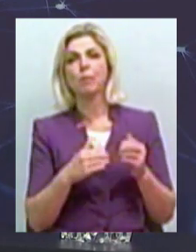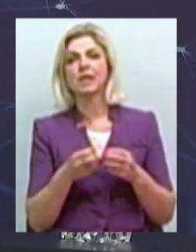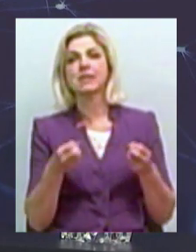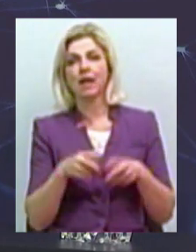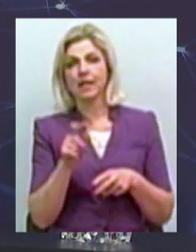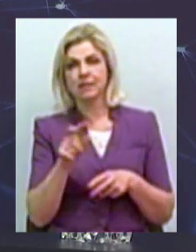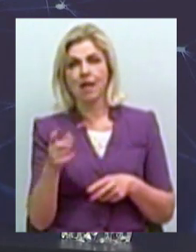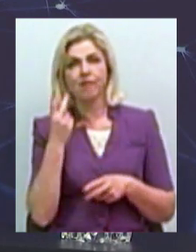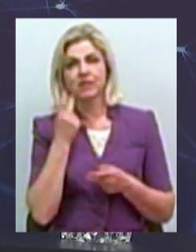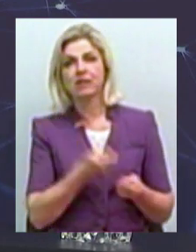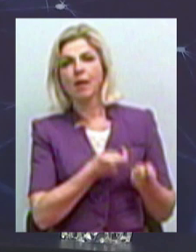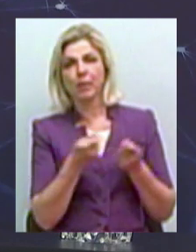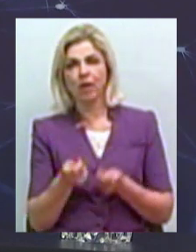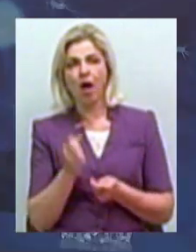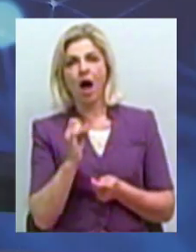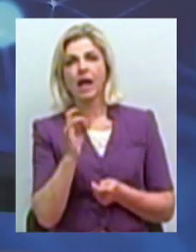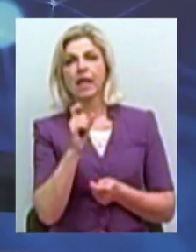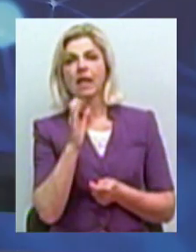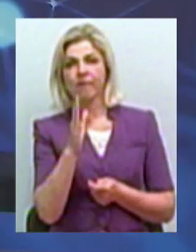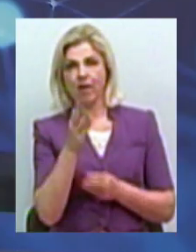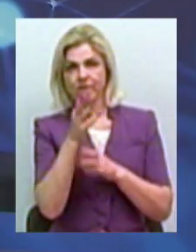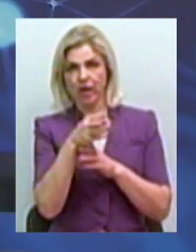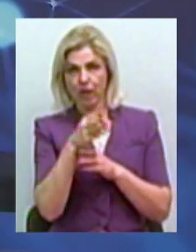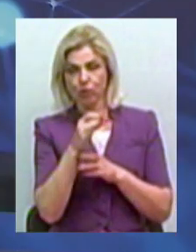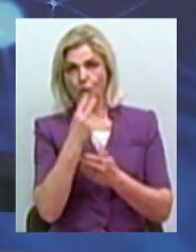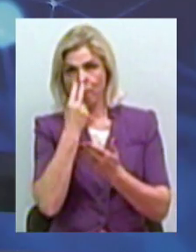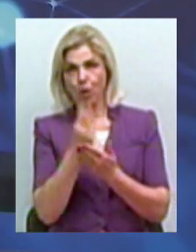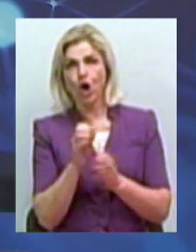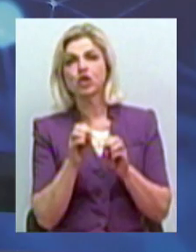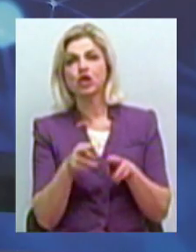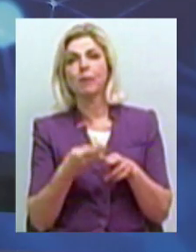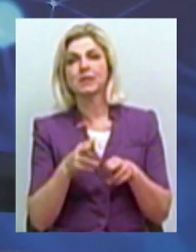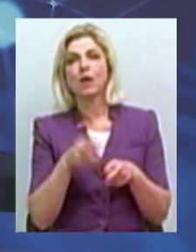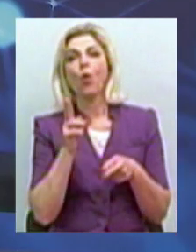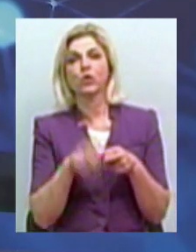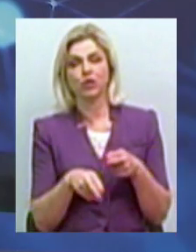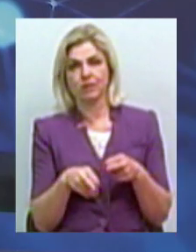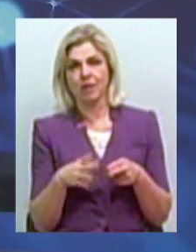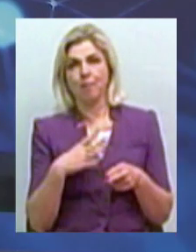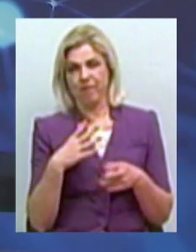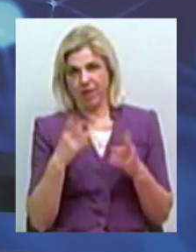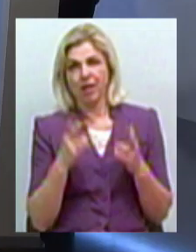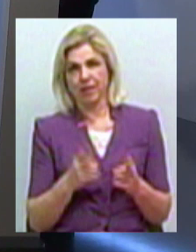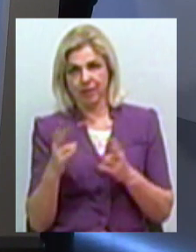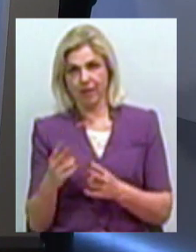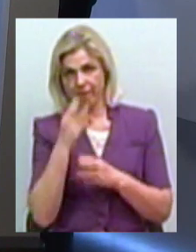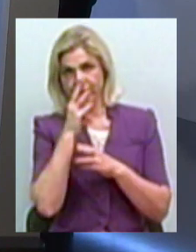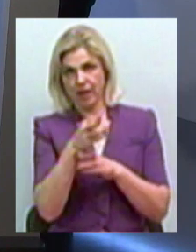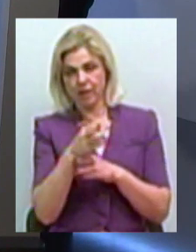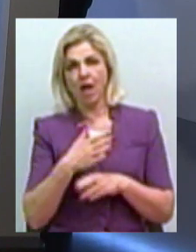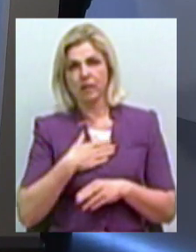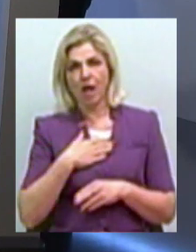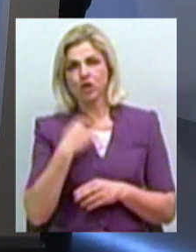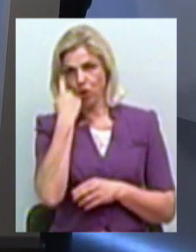собою приносимо архівне відео і показуємо, чим це скінчується. Тобто, це такий наш особистий досвід,